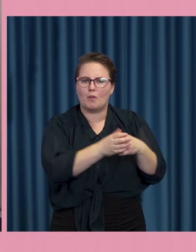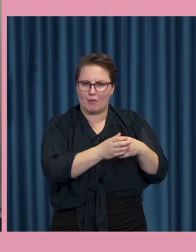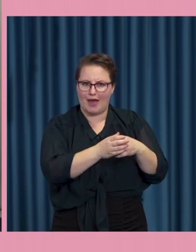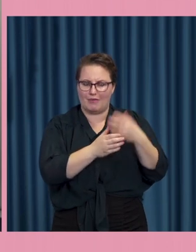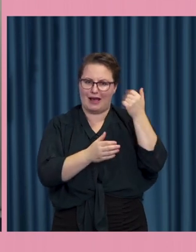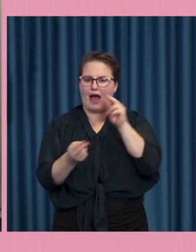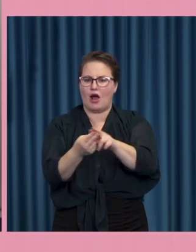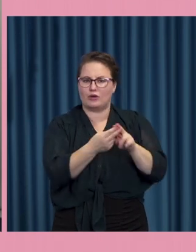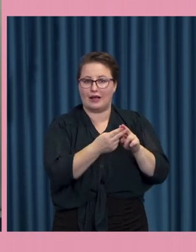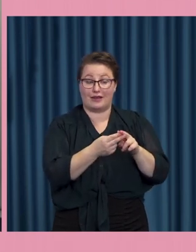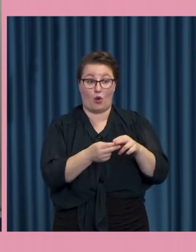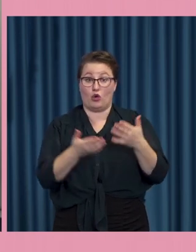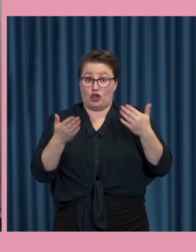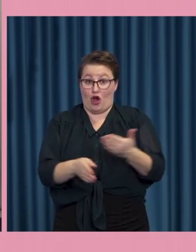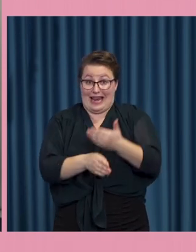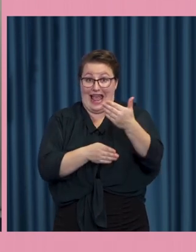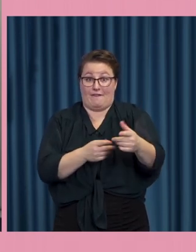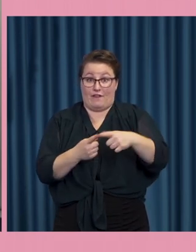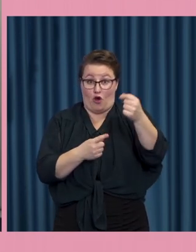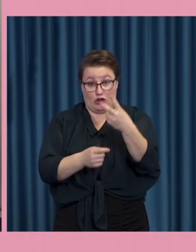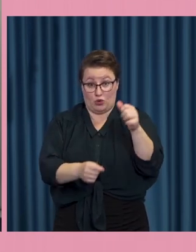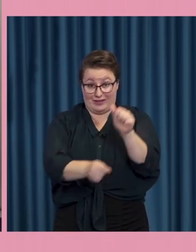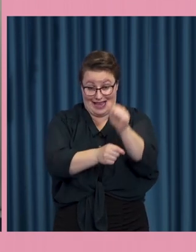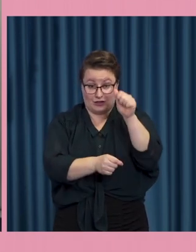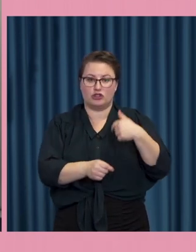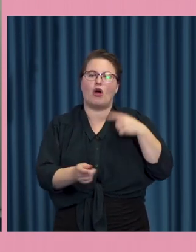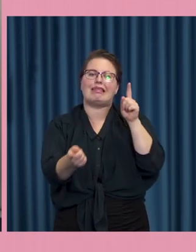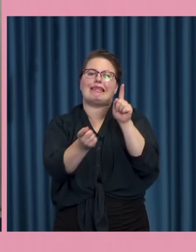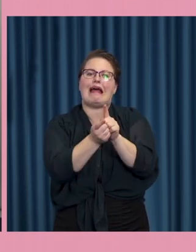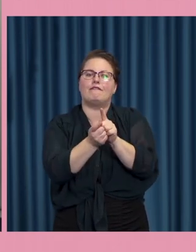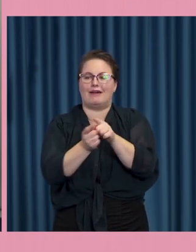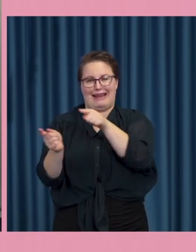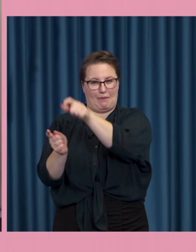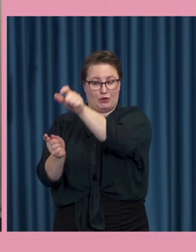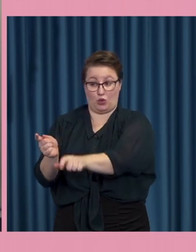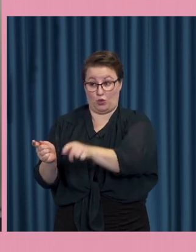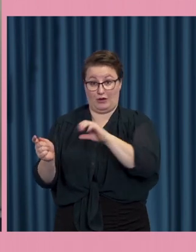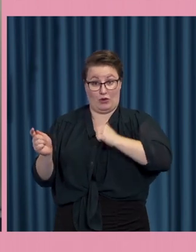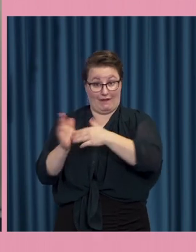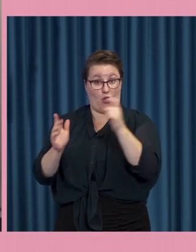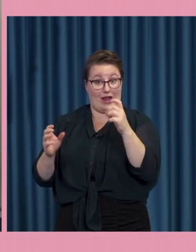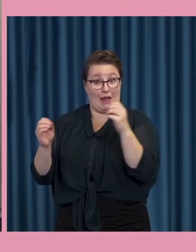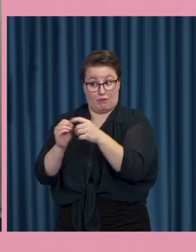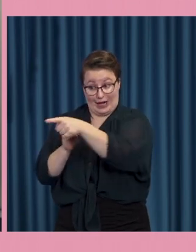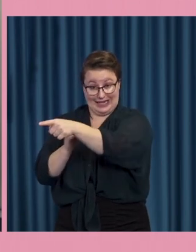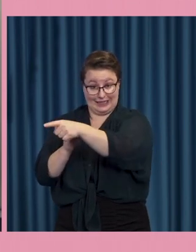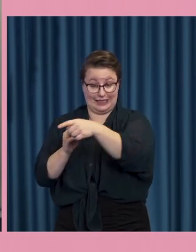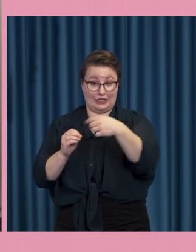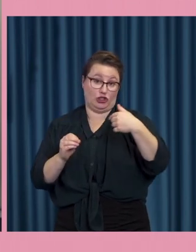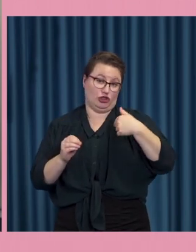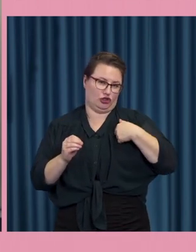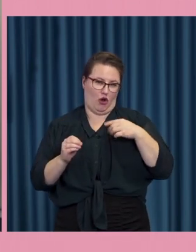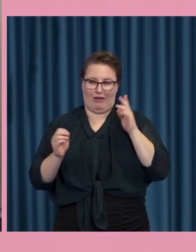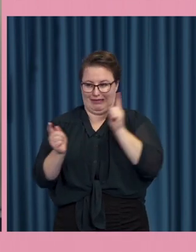valet 2016 så träffade jag en person i Washington som kom från Cambridge och han visade Cambridge Analytica och han